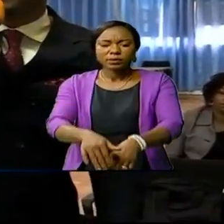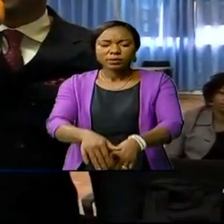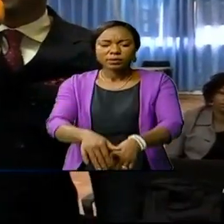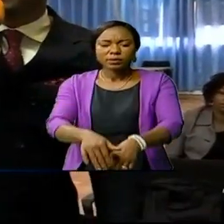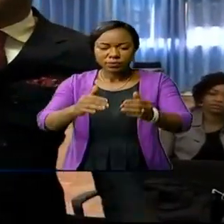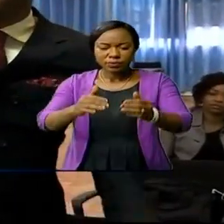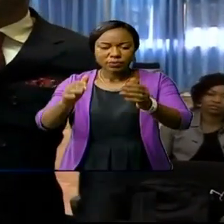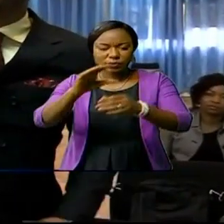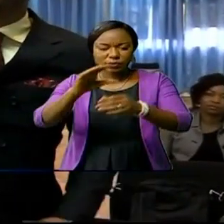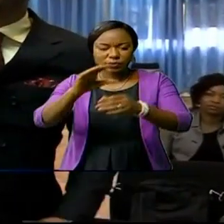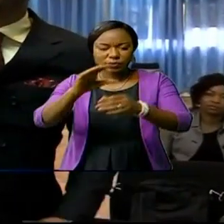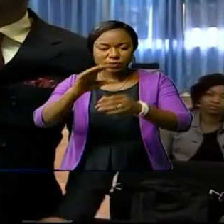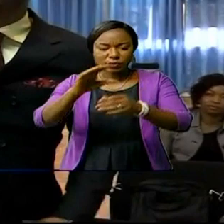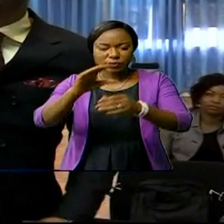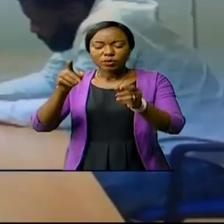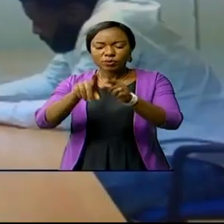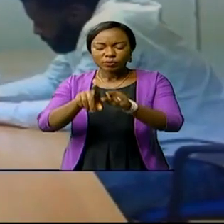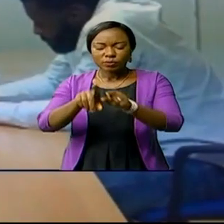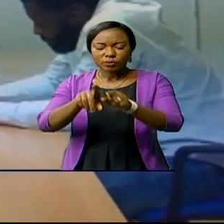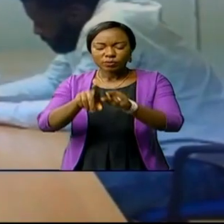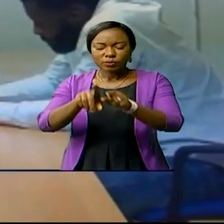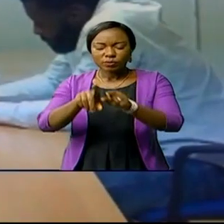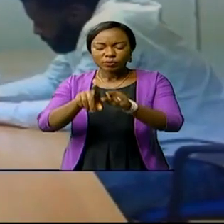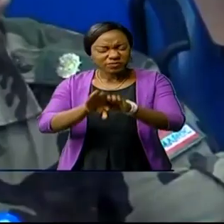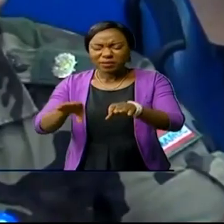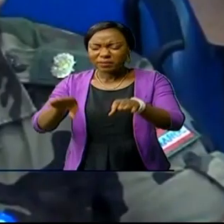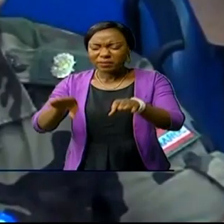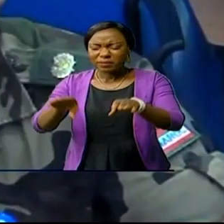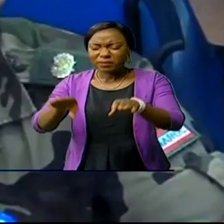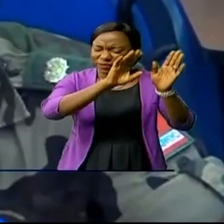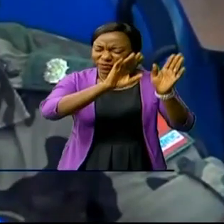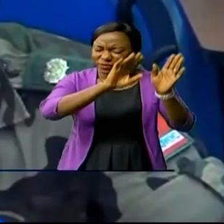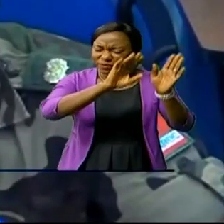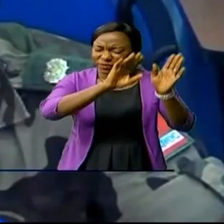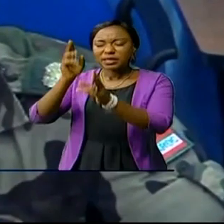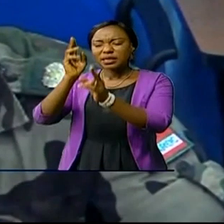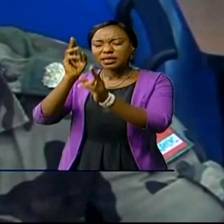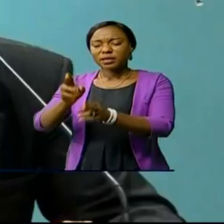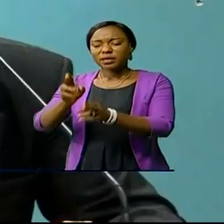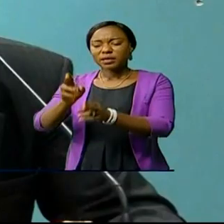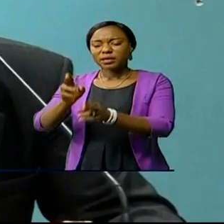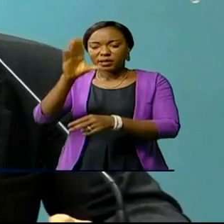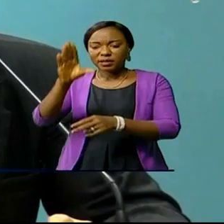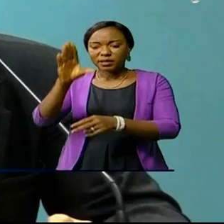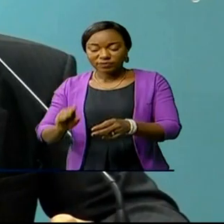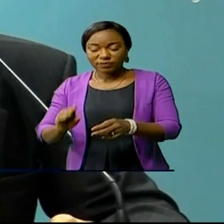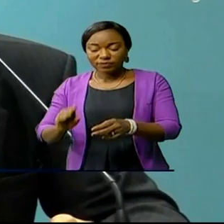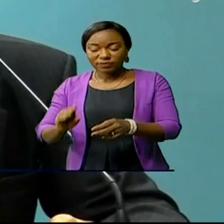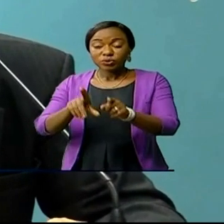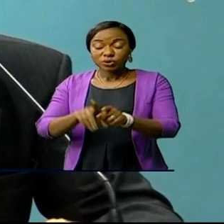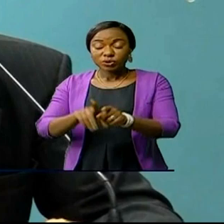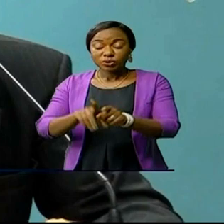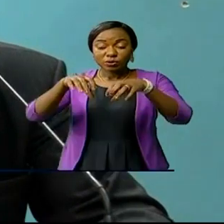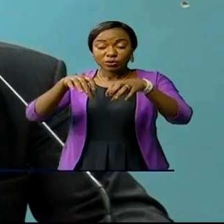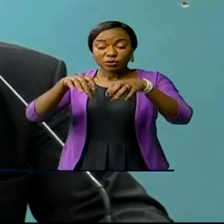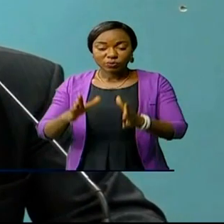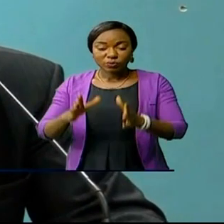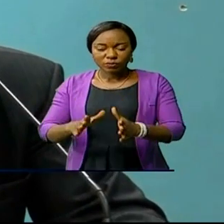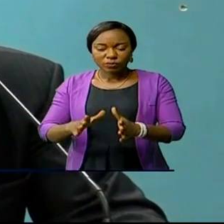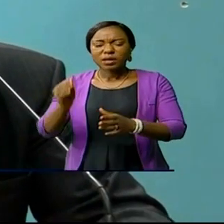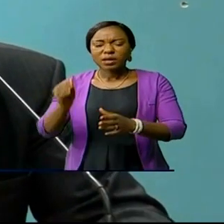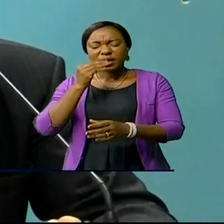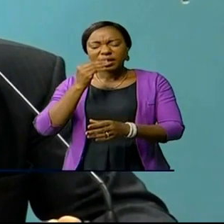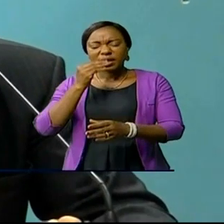« Faire taire les armes en Afrique ». Les questions sécuritaires en RDC se sont invitées au débat. RDC souffre digne des crises alimentaires